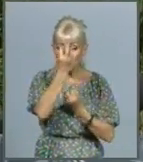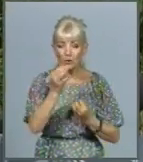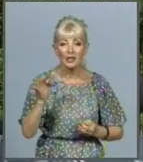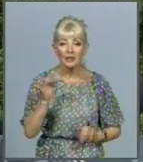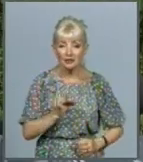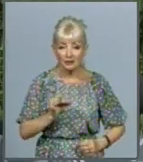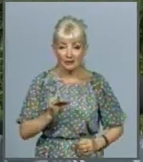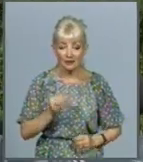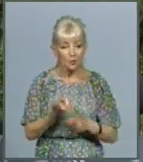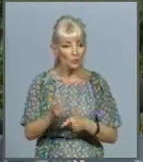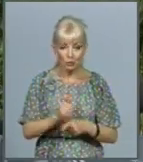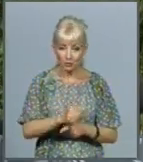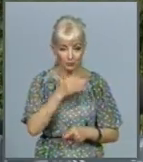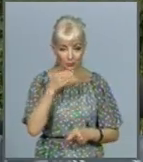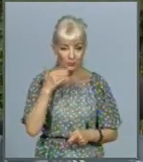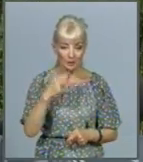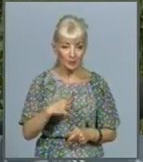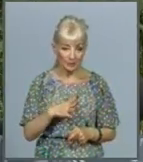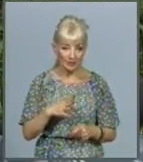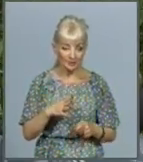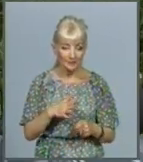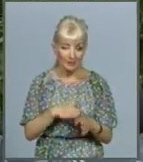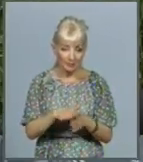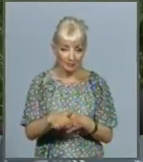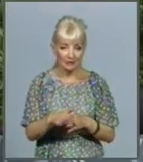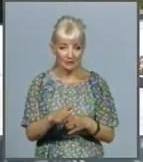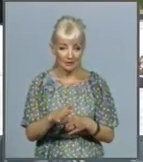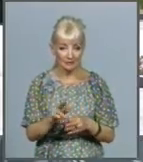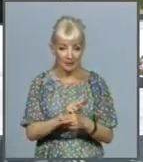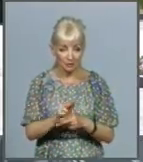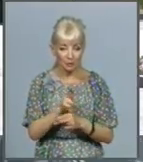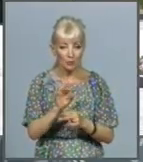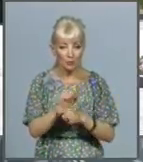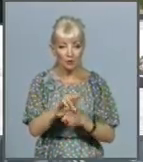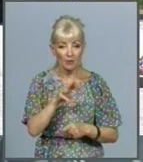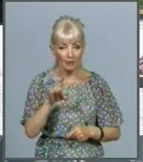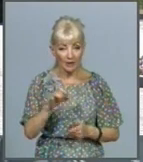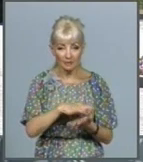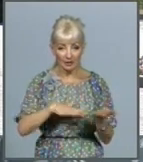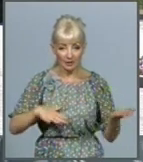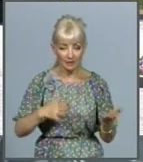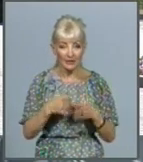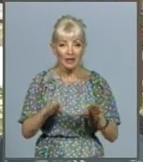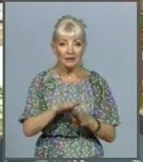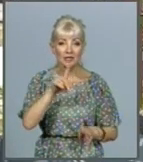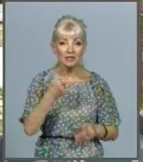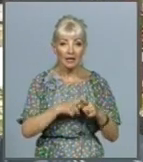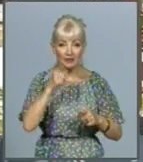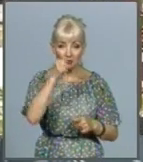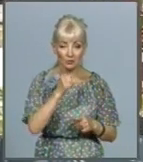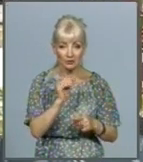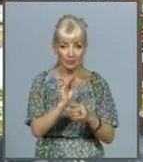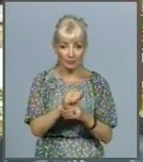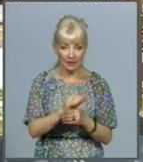багато було проведено роботи по порученню мера, і ми продовжуємо. Також за цей рік, додає голова адміністрації Основ